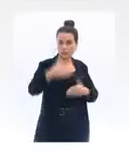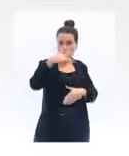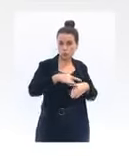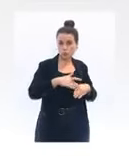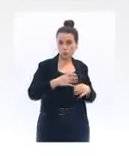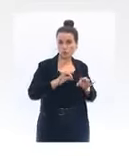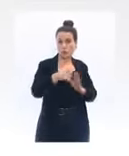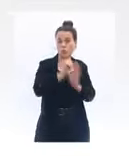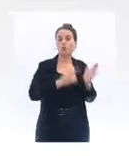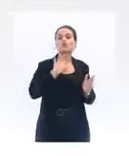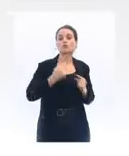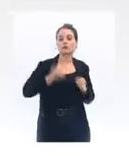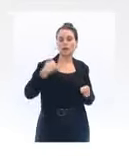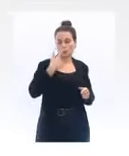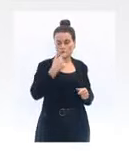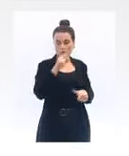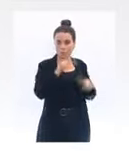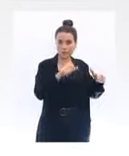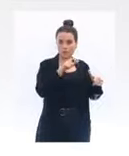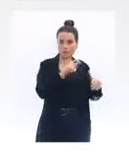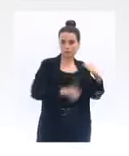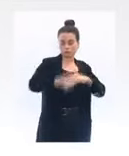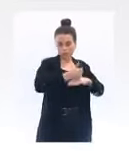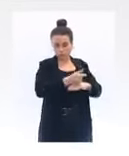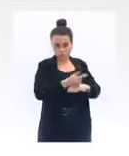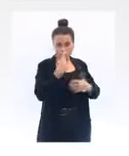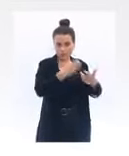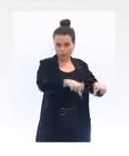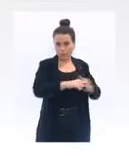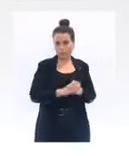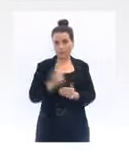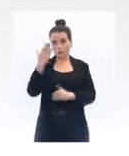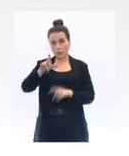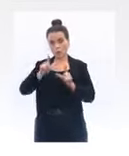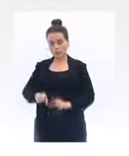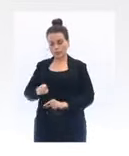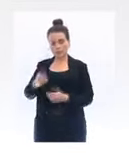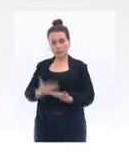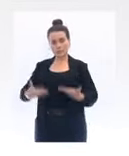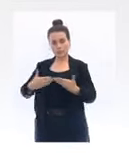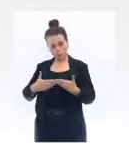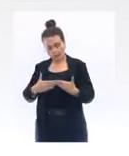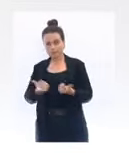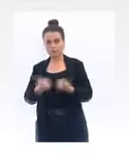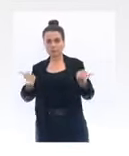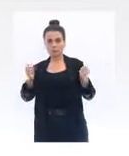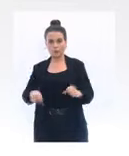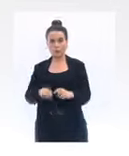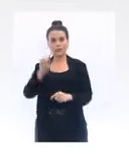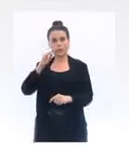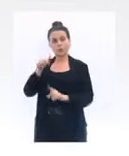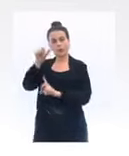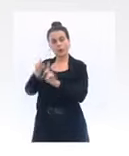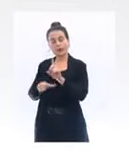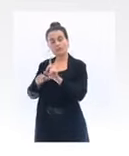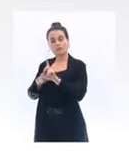-groupe, font que les acteurs ne le souhaitent pas. Dans d'autres lycées, la situation peut être différente. C'est pourquoi, avec les chefs d'établissement, nous regardons, et les syndicats de chefs